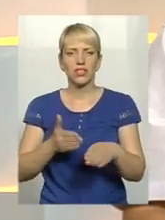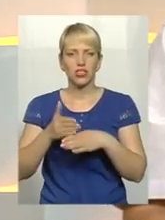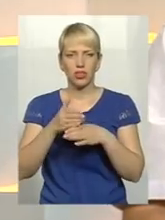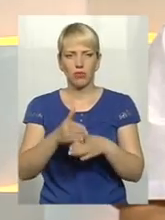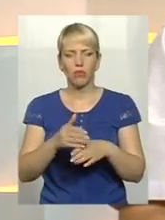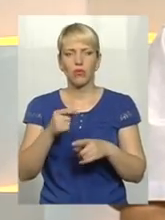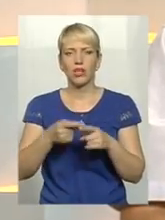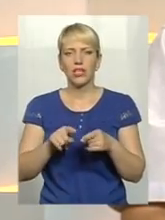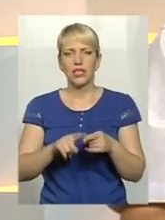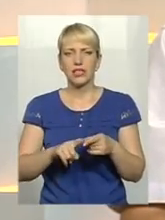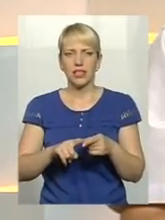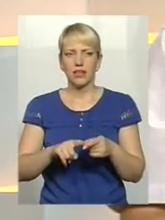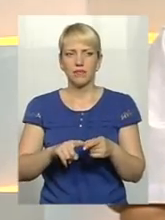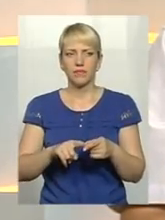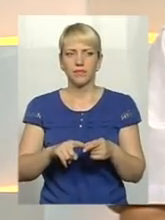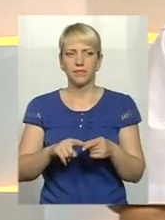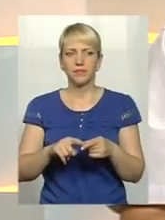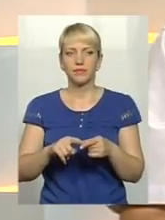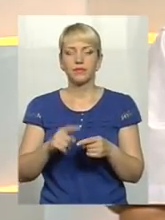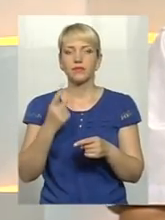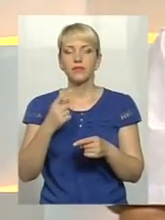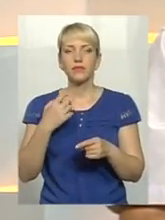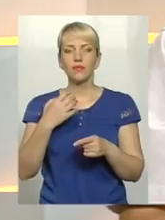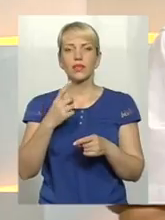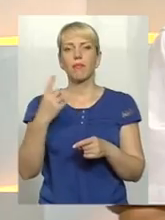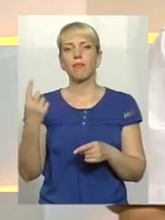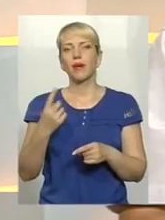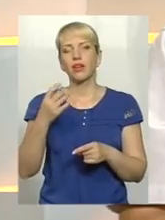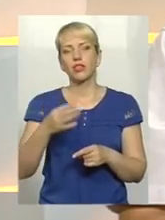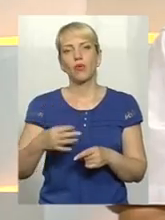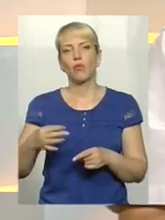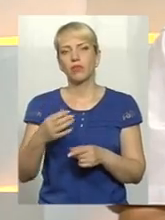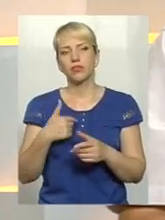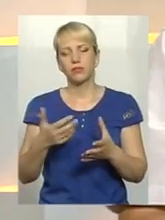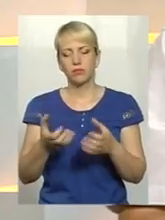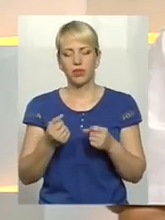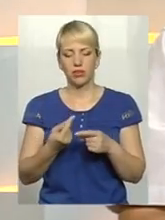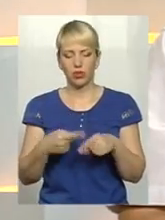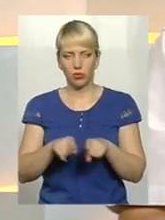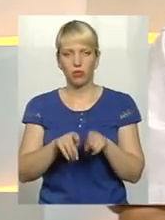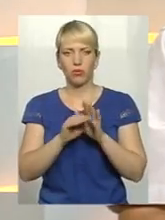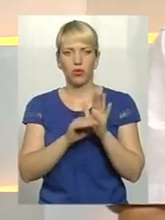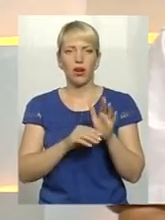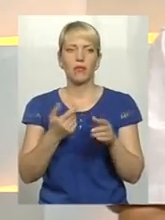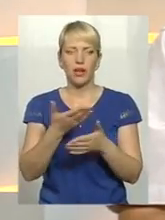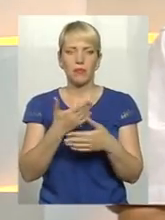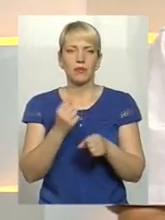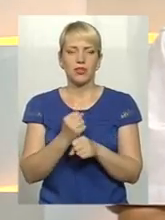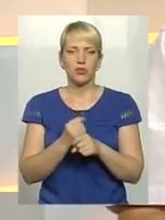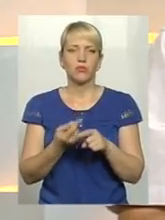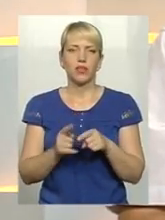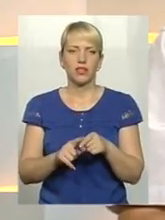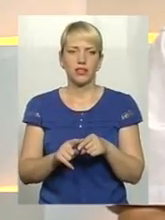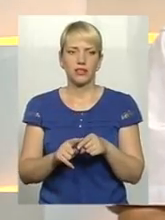Тобто сьогодні ми в одній з перших в області прийняли таку програму, в нас сьогодні працює саме на цих, сьогодні на